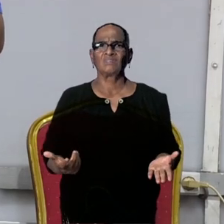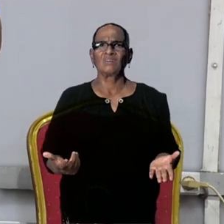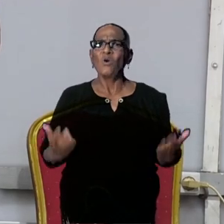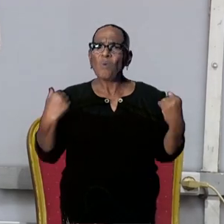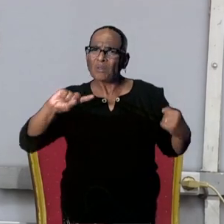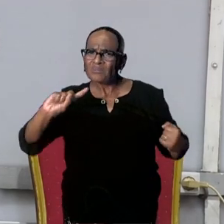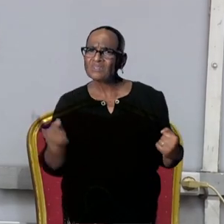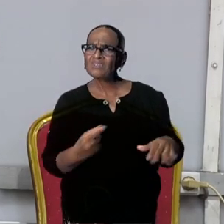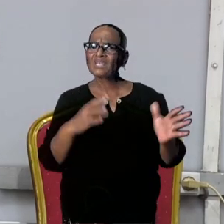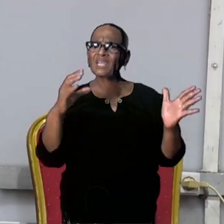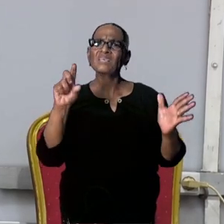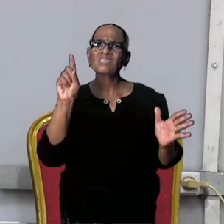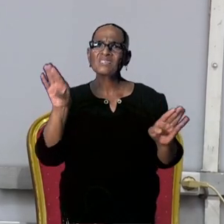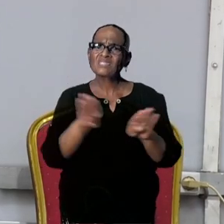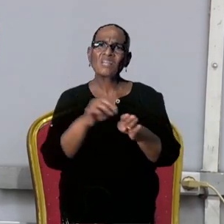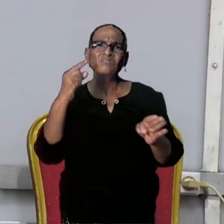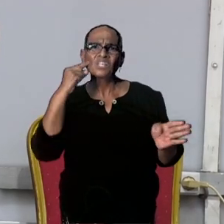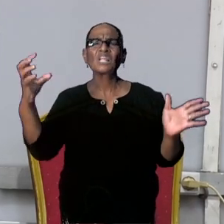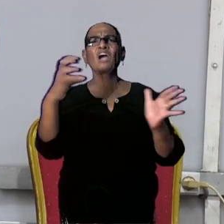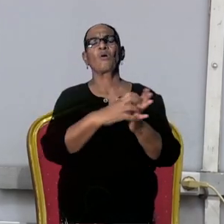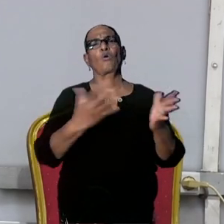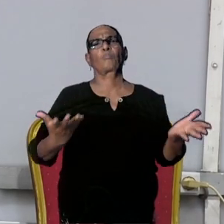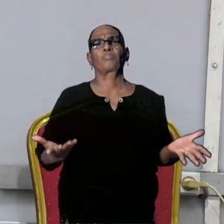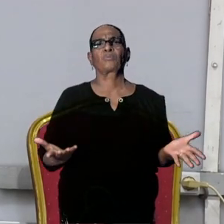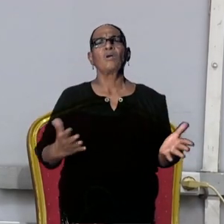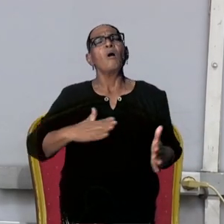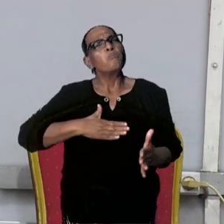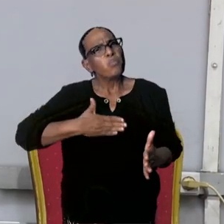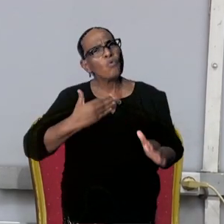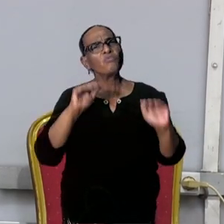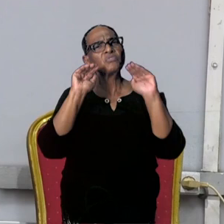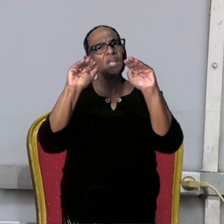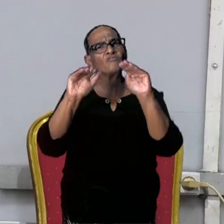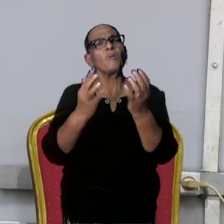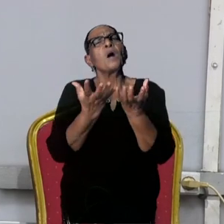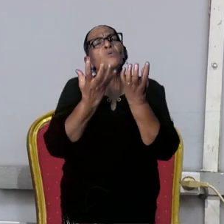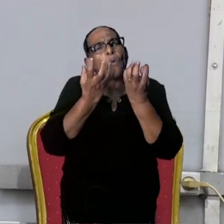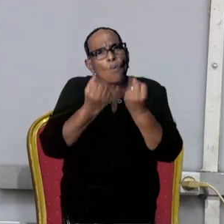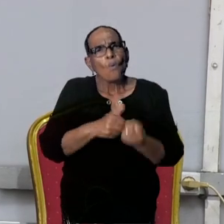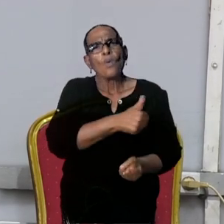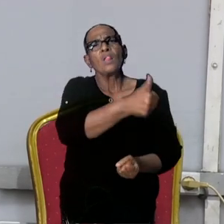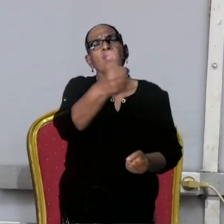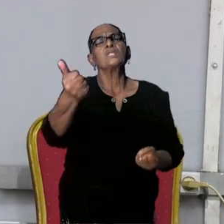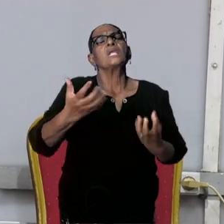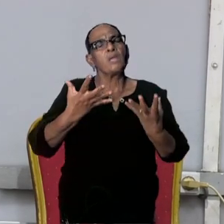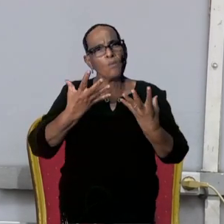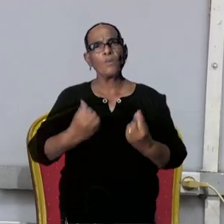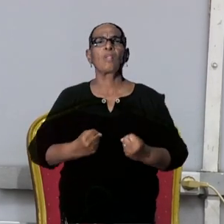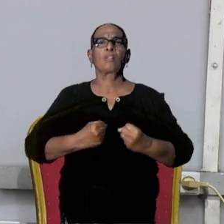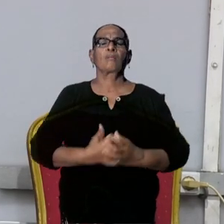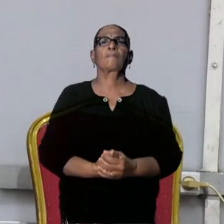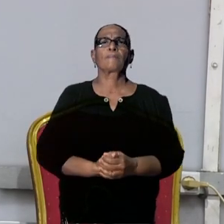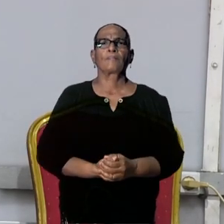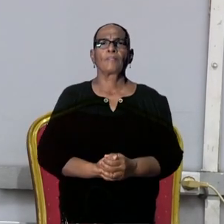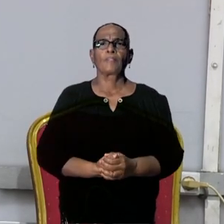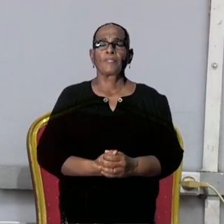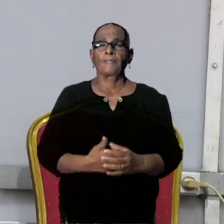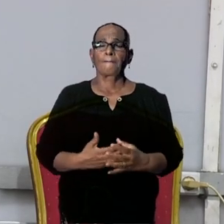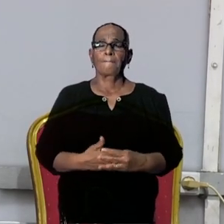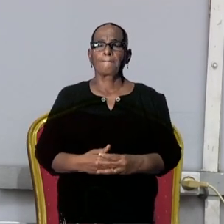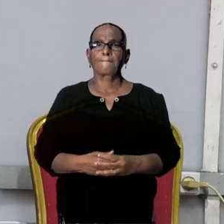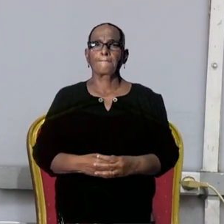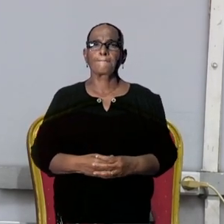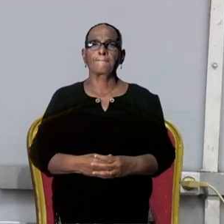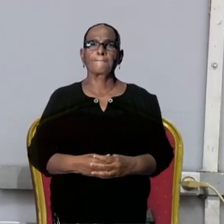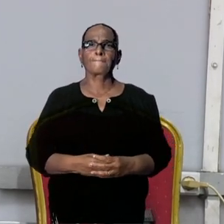meteen dezelfde dag al niet? Er is heel veel behoefte aan informatie en zo snel mogelijk ook. Ook nog een